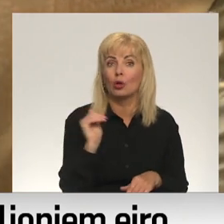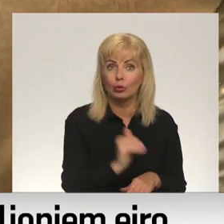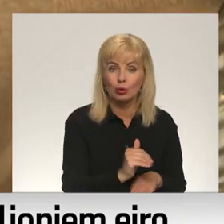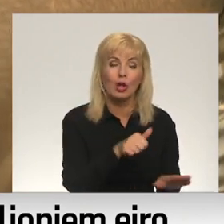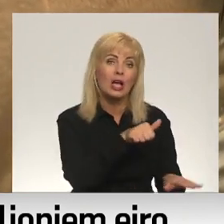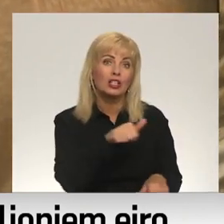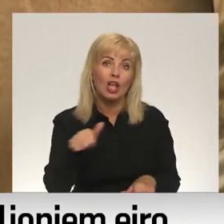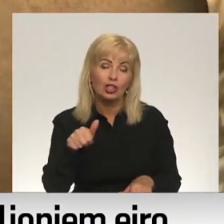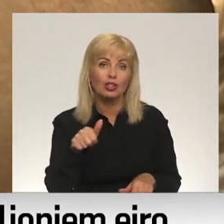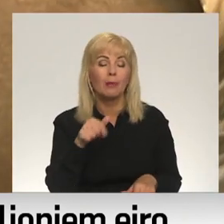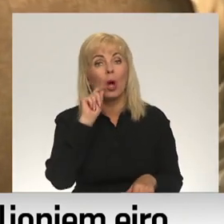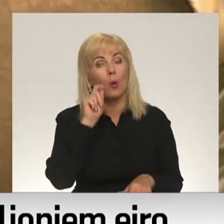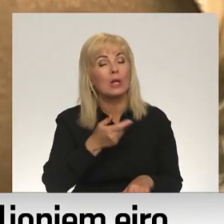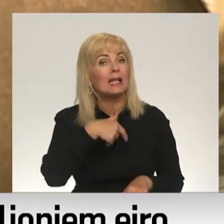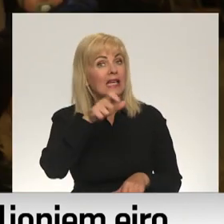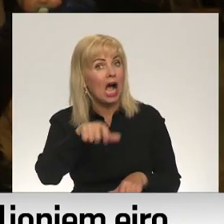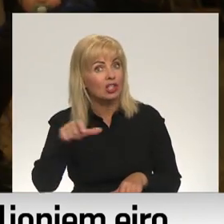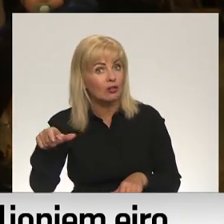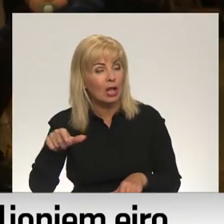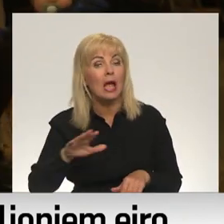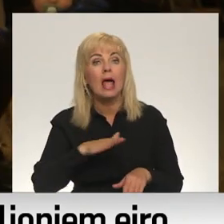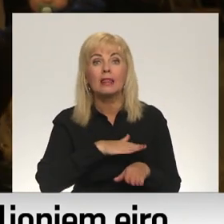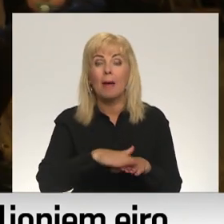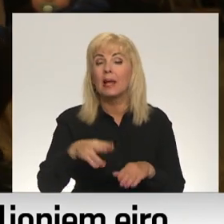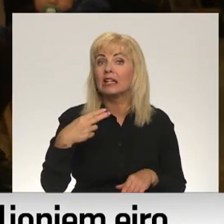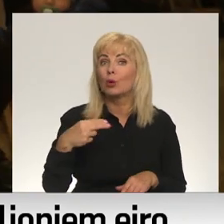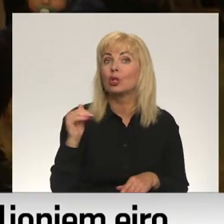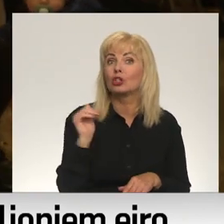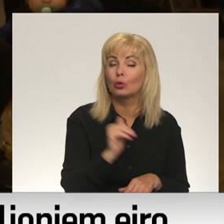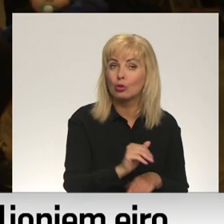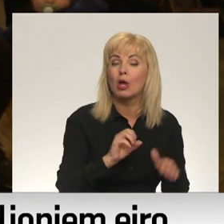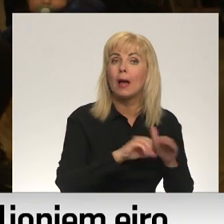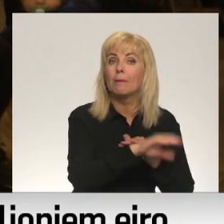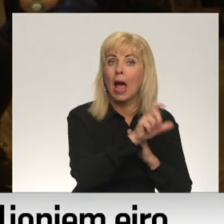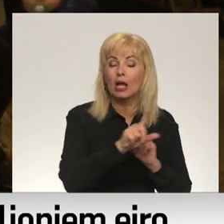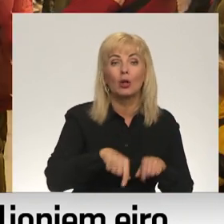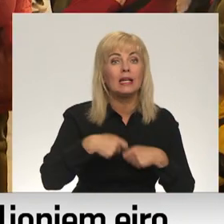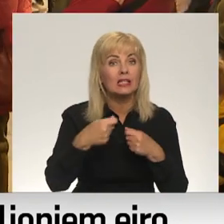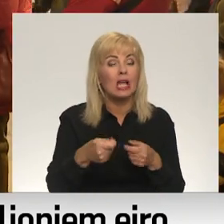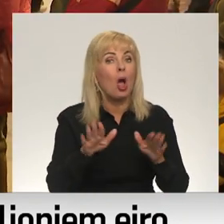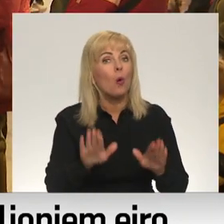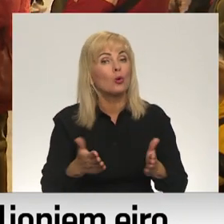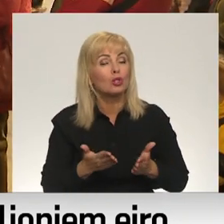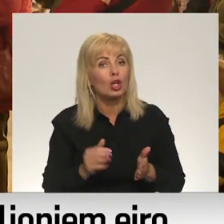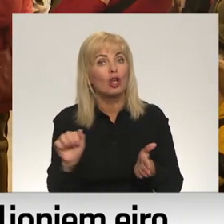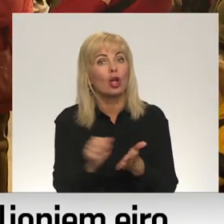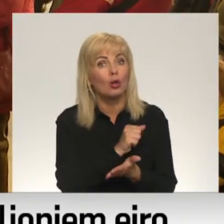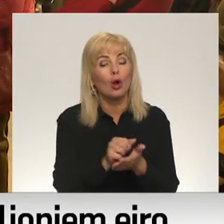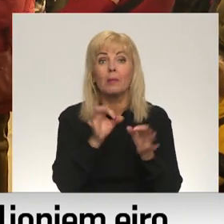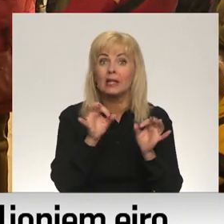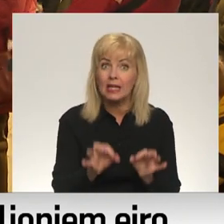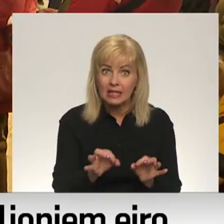600 ukraiņas civiliedzīvotājiem, savukārt nepilniem 20 tūkstošiem bēgļu izsniegt uzturēšanās dokumenti ar tiesībām uz